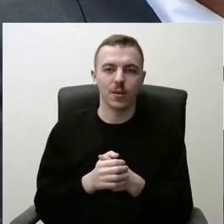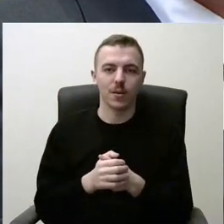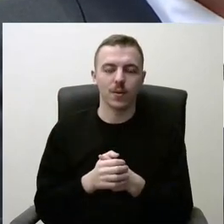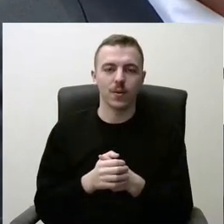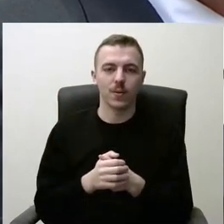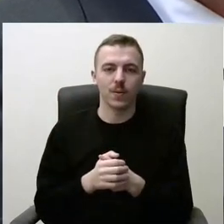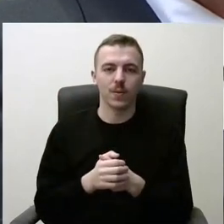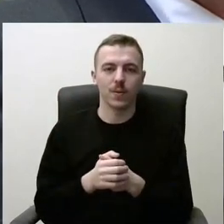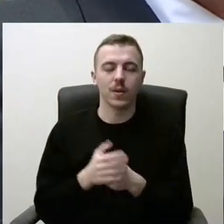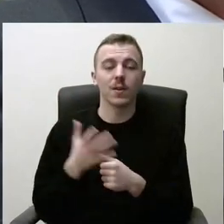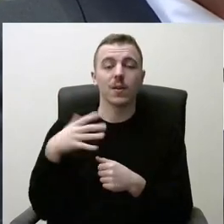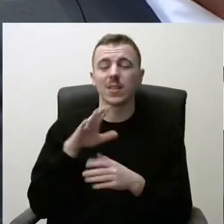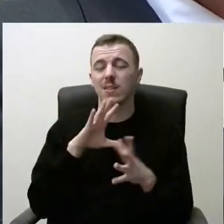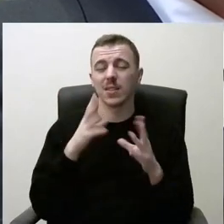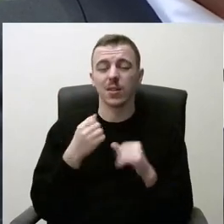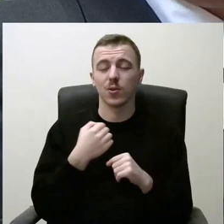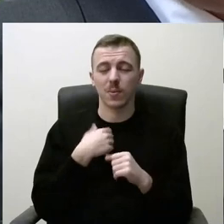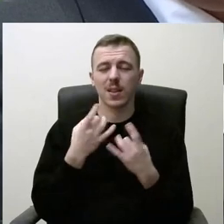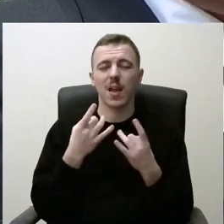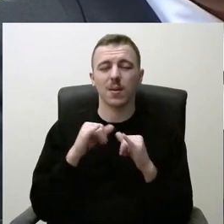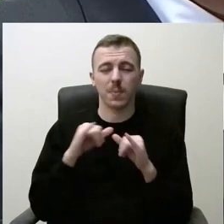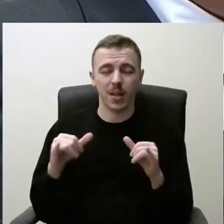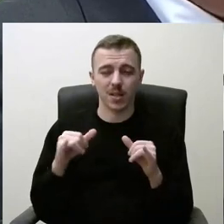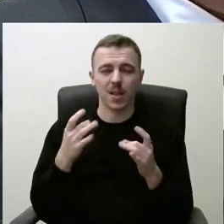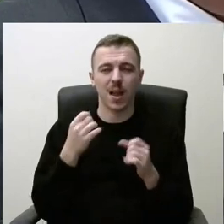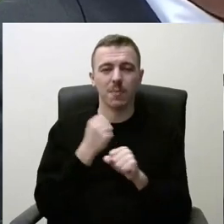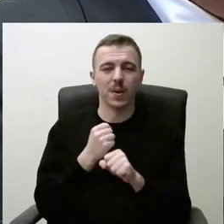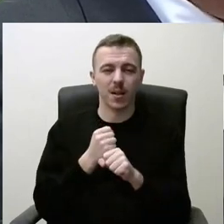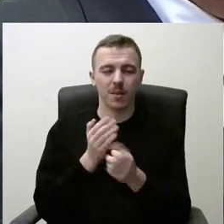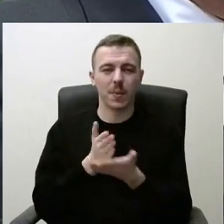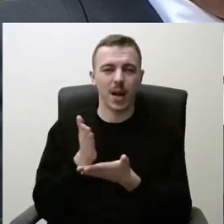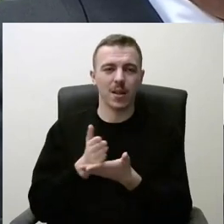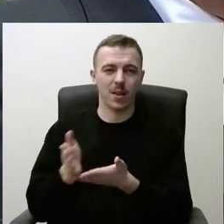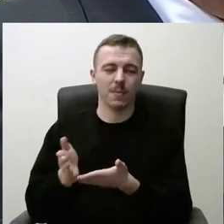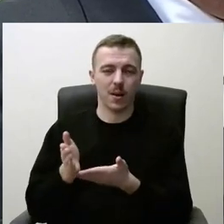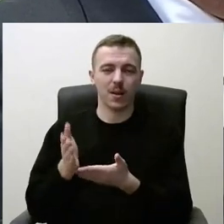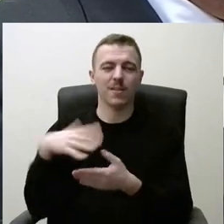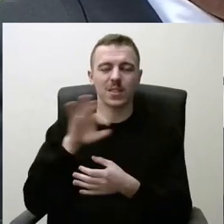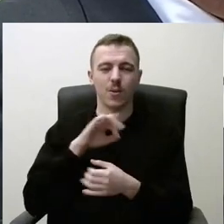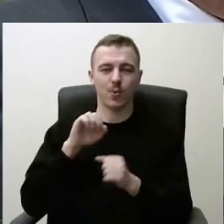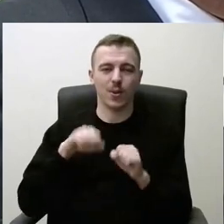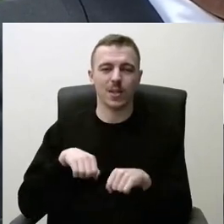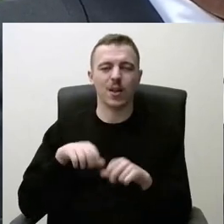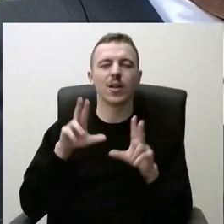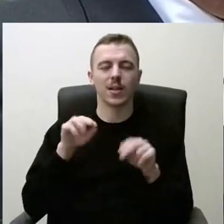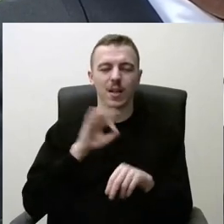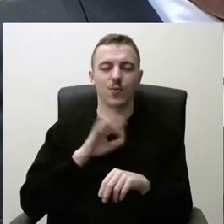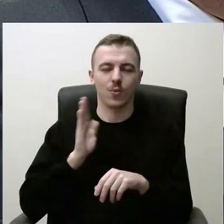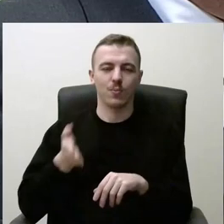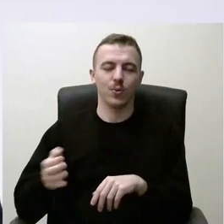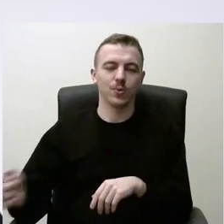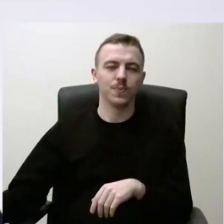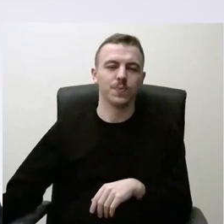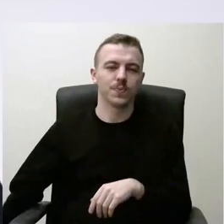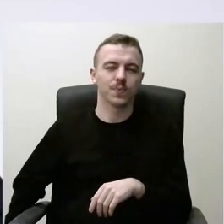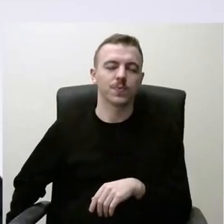turime, dar plieskime ir padarykime žmonėm prieinamą, kad galėtų naudotis. Ir tikrai naudosis jaunėm. Dėkui,